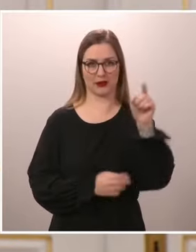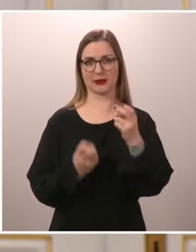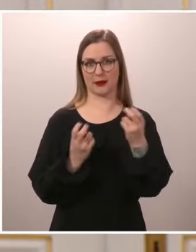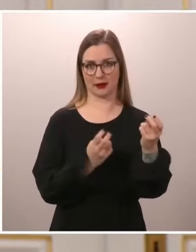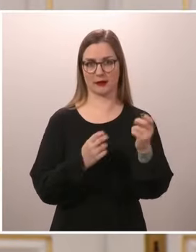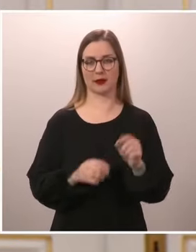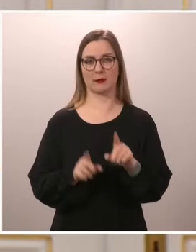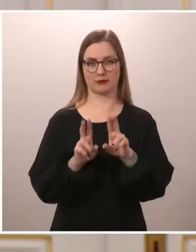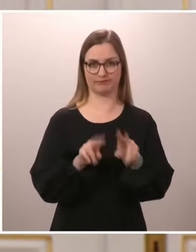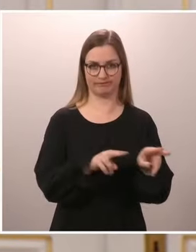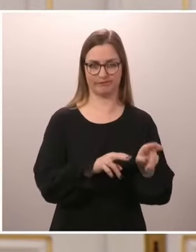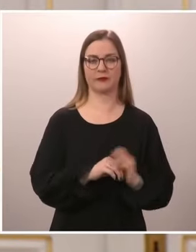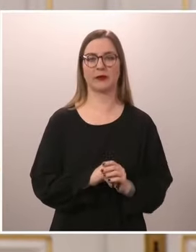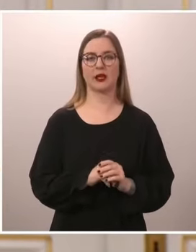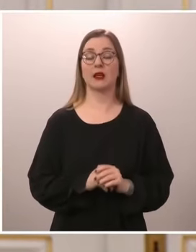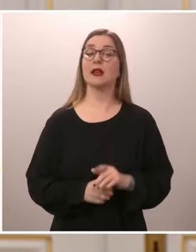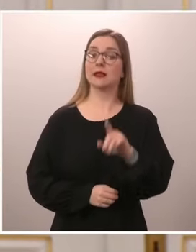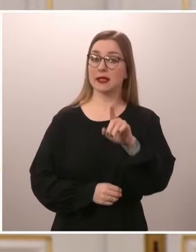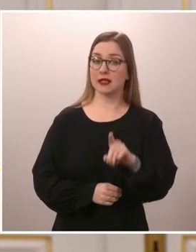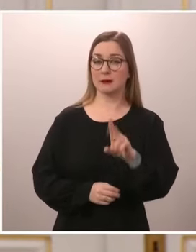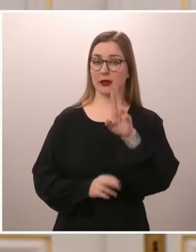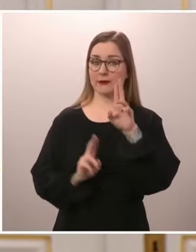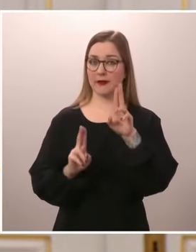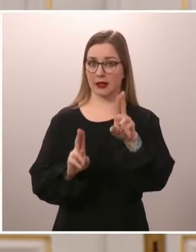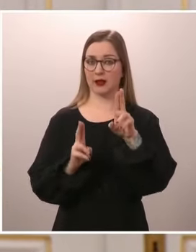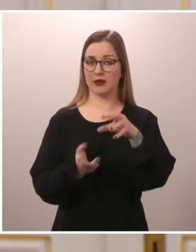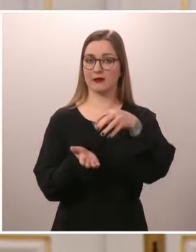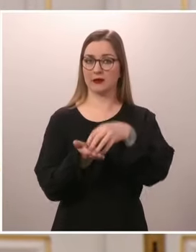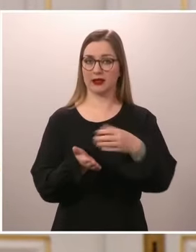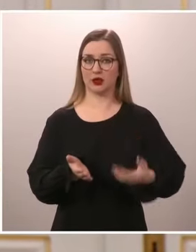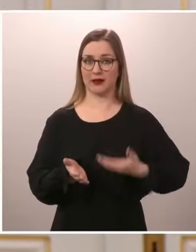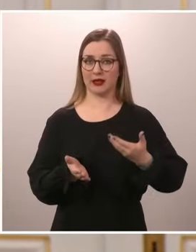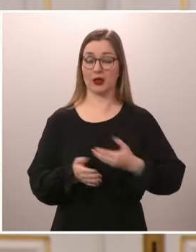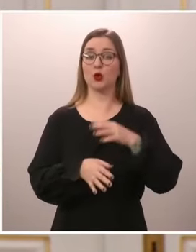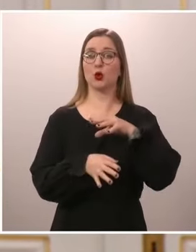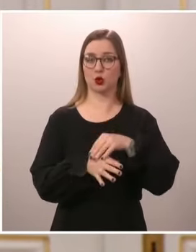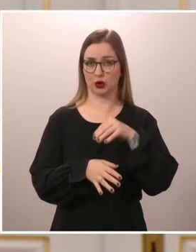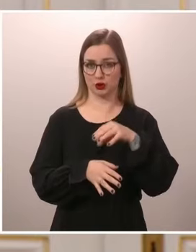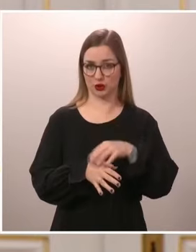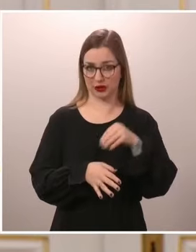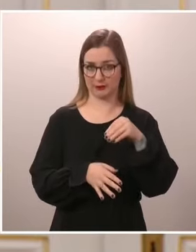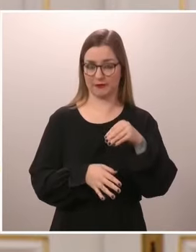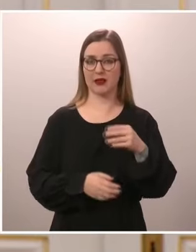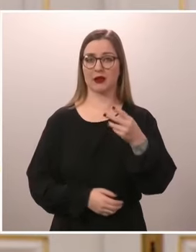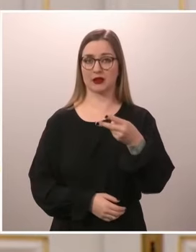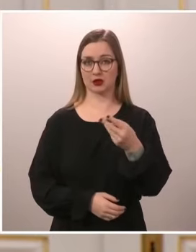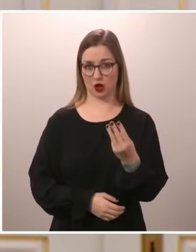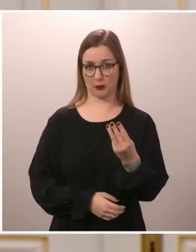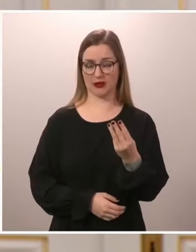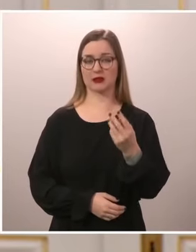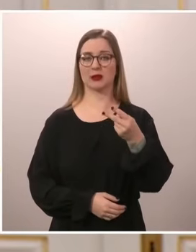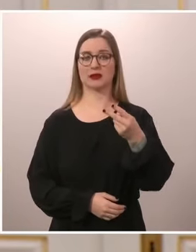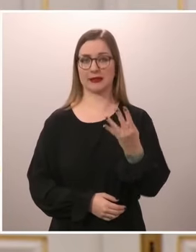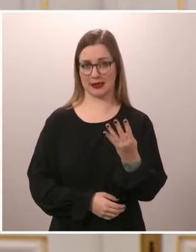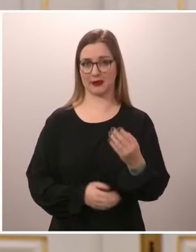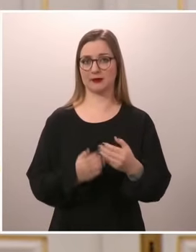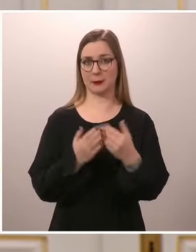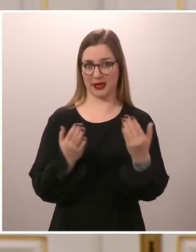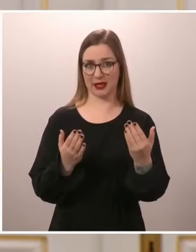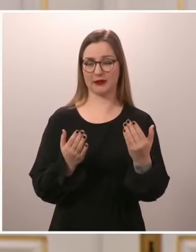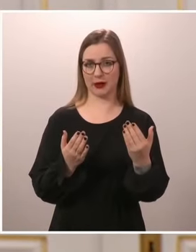ensimmäinen virallinen valtiovierailu tulee olemaan tietenkin Ruotsissa 23. ja 24. päivä